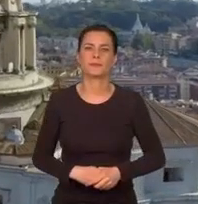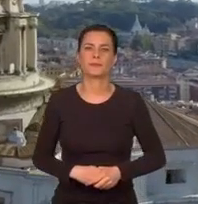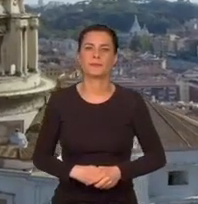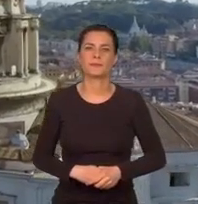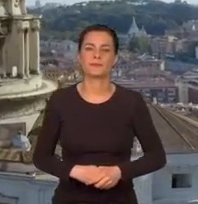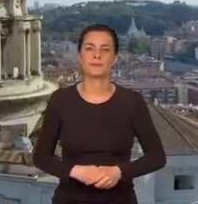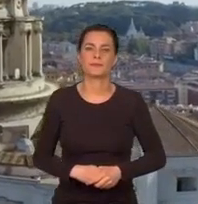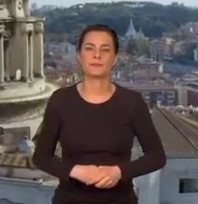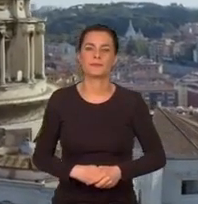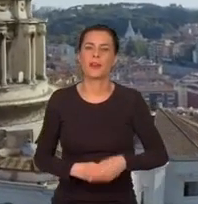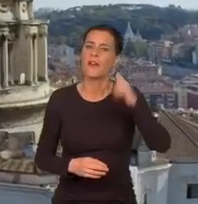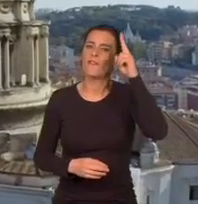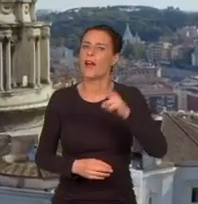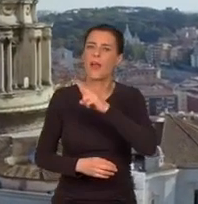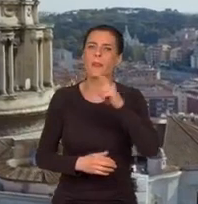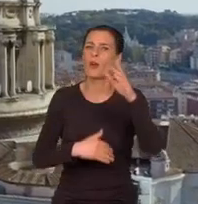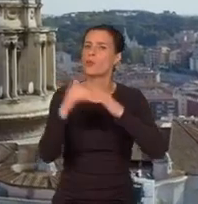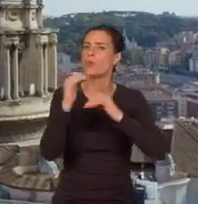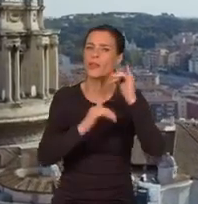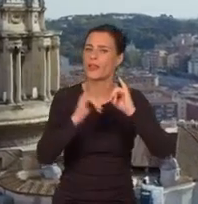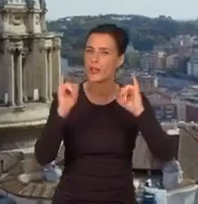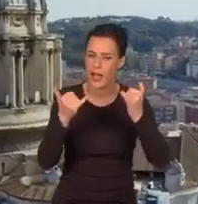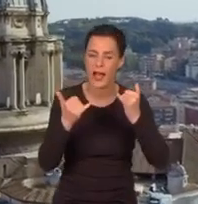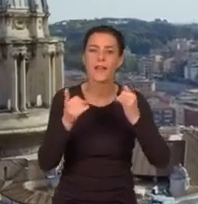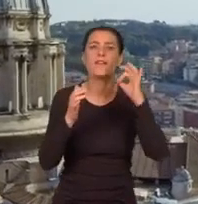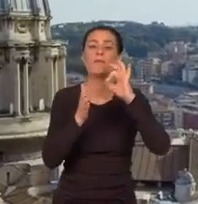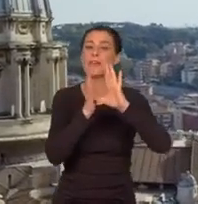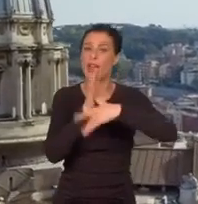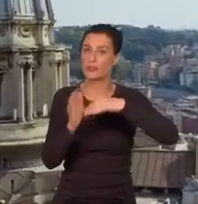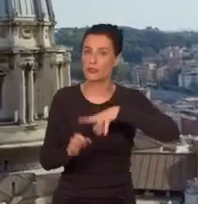Jak budowano Watykan? Sekrety Świętego Miasta.